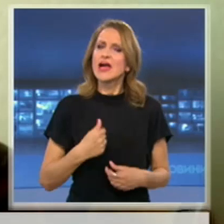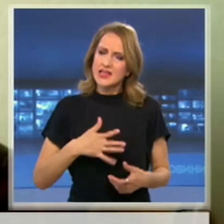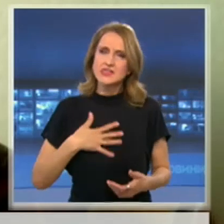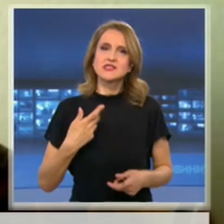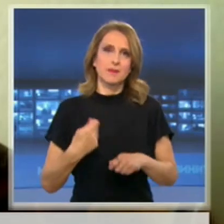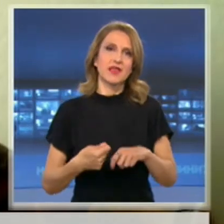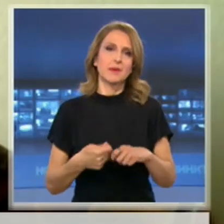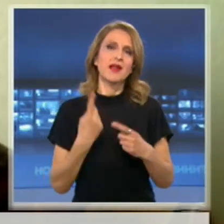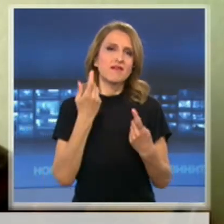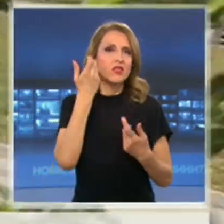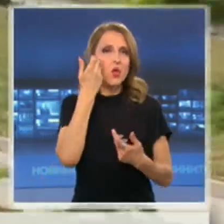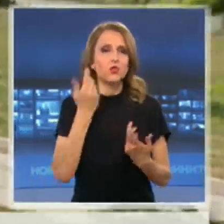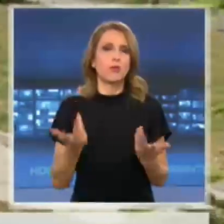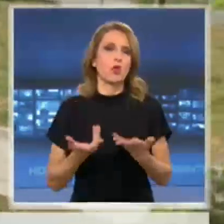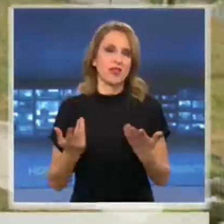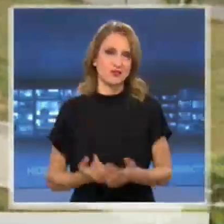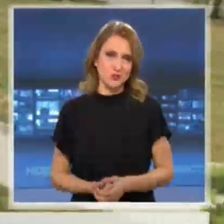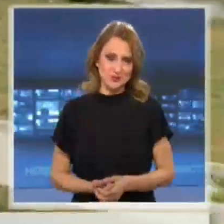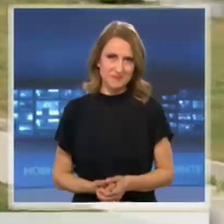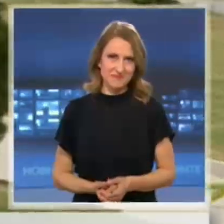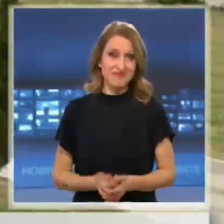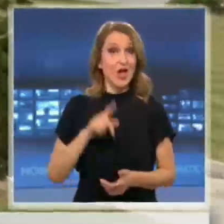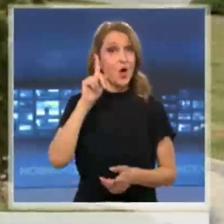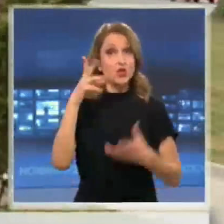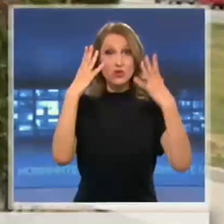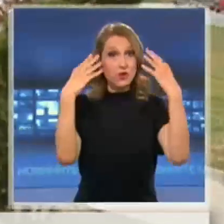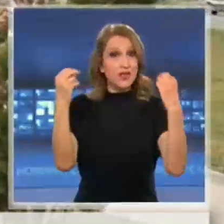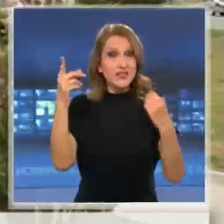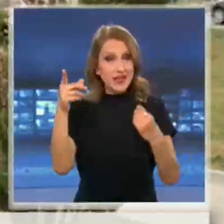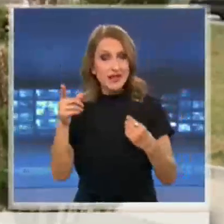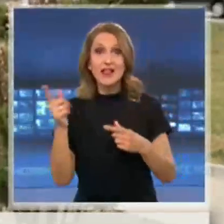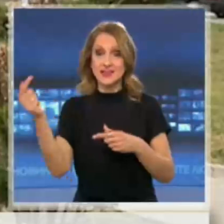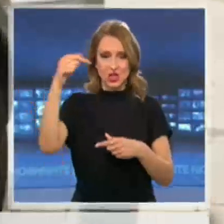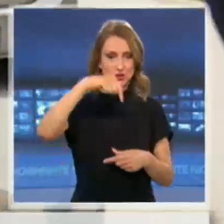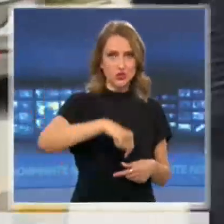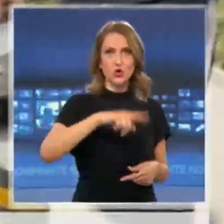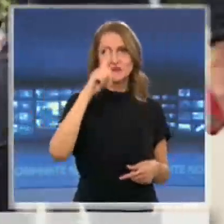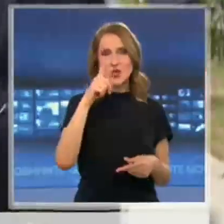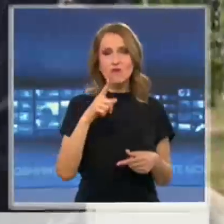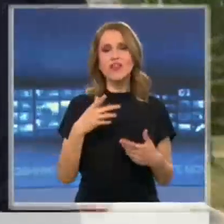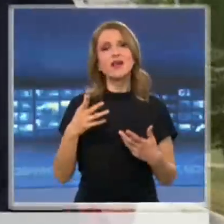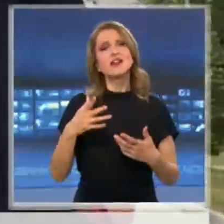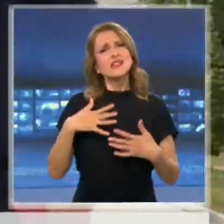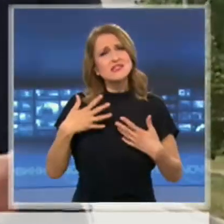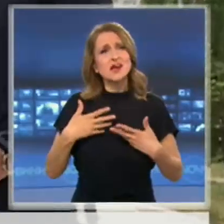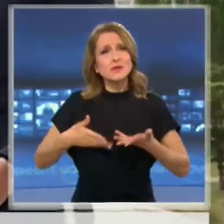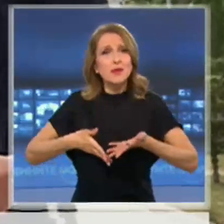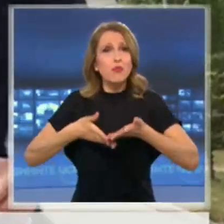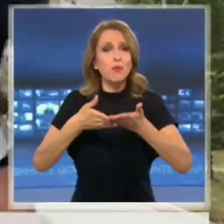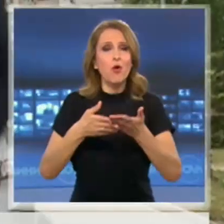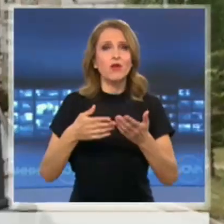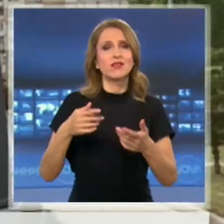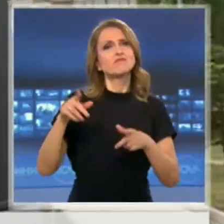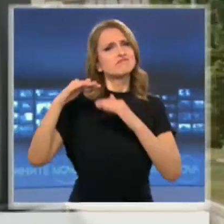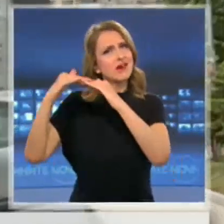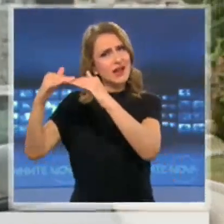че искам да бъдем едно добро нещо. От страната на Лалетата до западната част на София. Желанието да не оставяш някого в беда е еднакво.